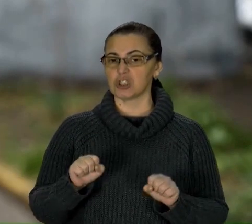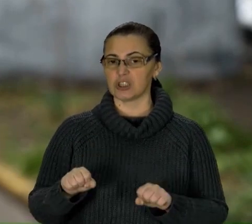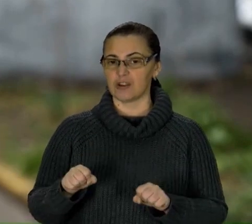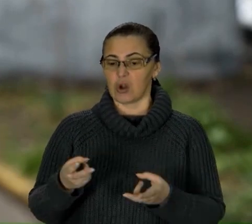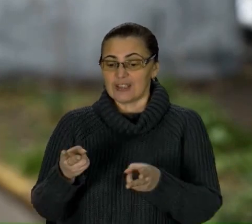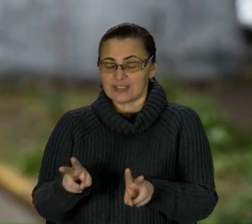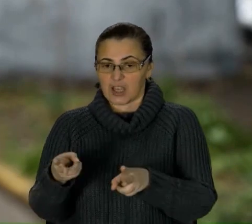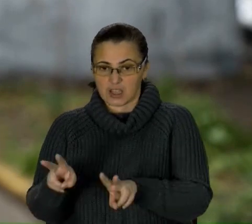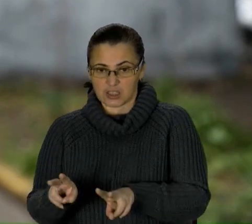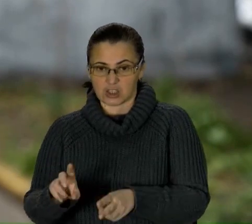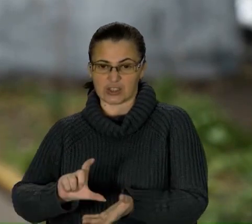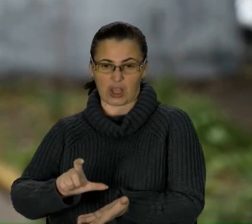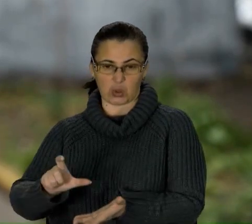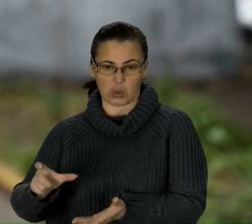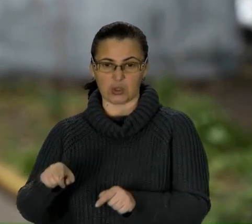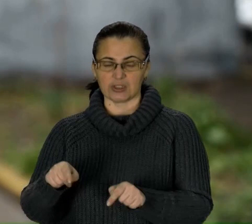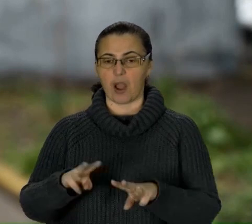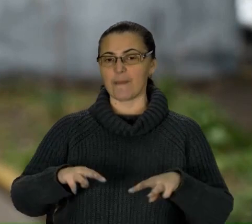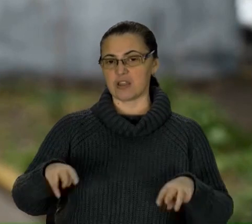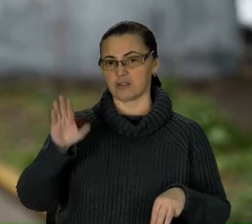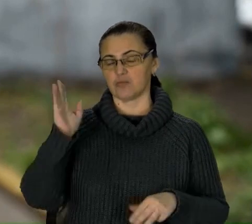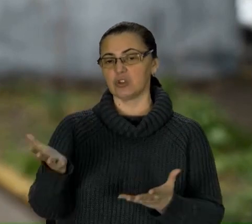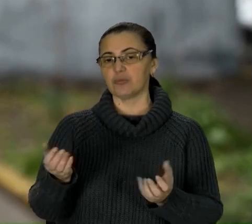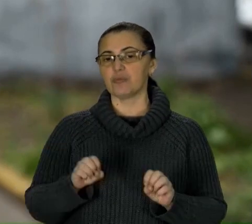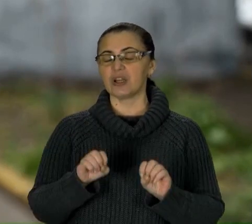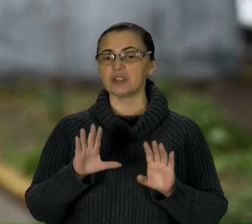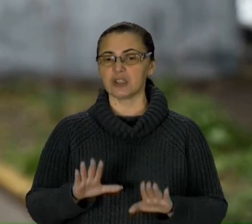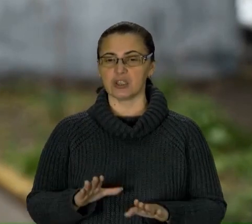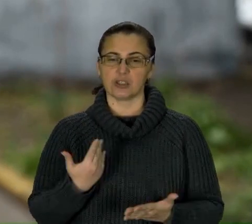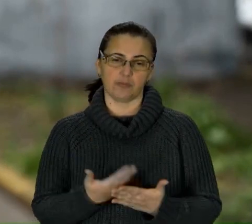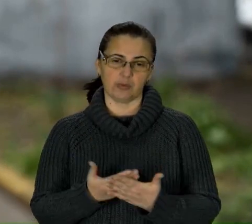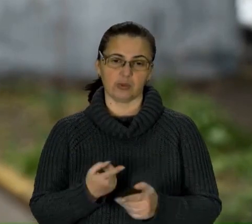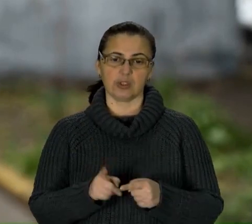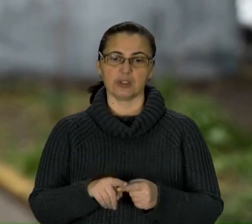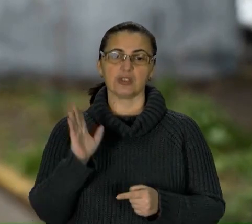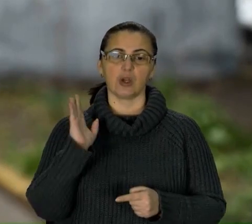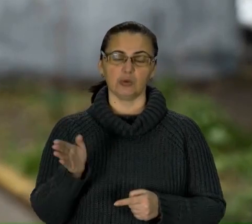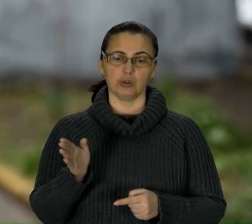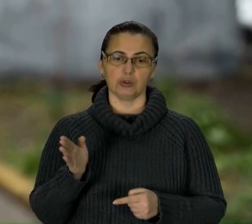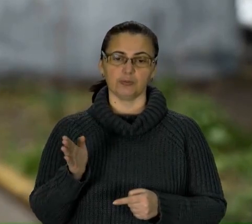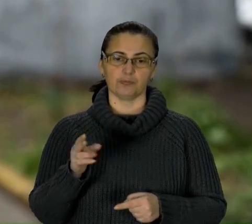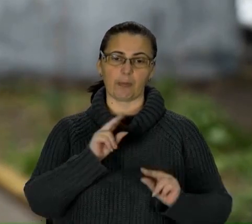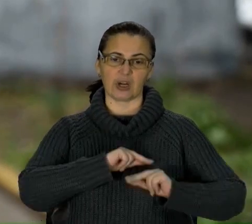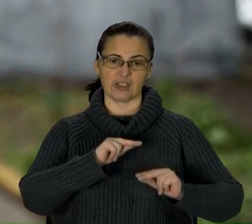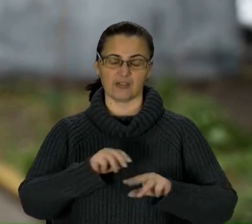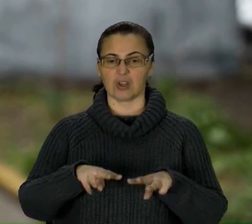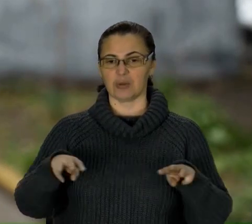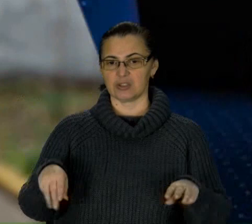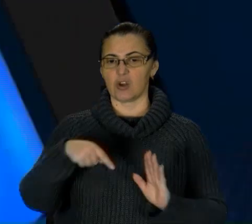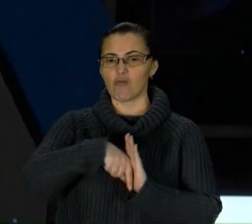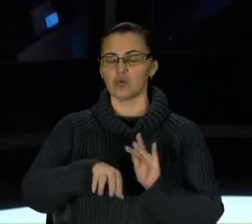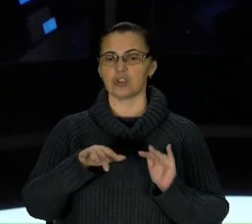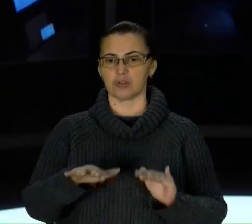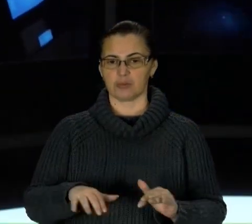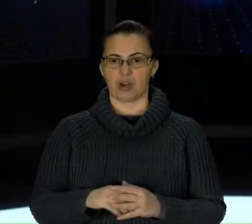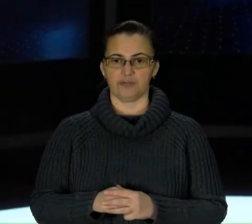залишкові якісь дози будуть, то там вже міністерство буде приймати рішення. Орієнтовно це будуть працівники Міністерства внутрішніх